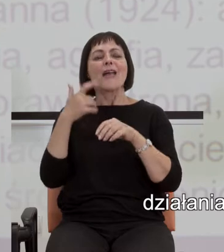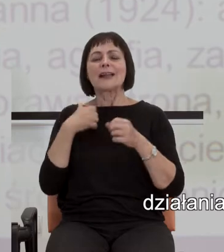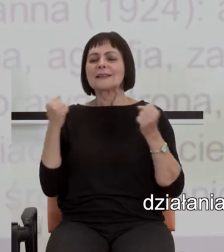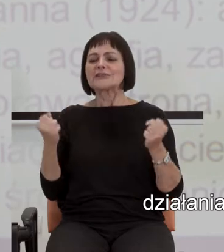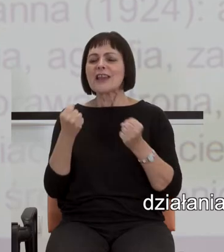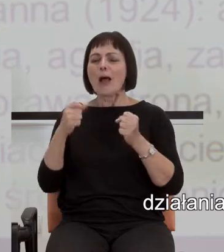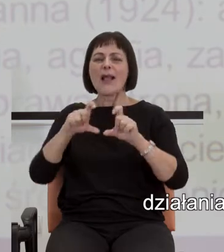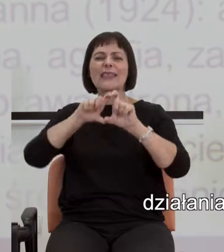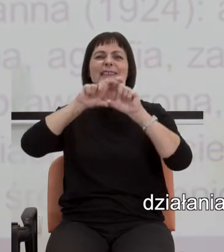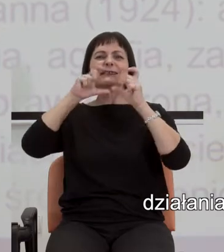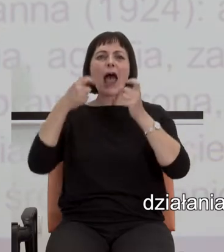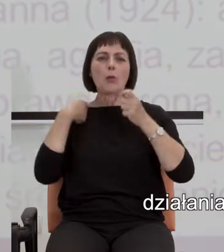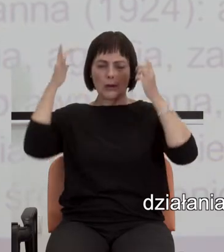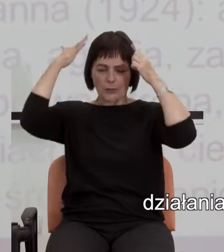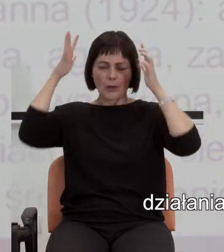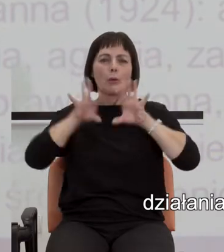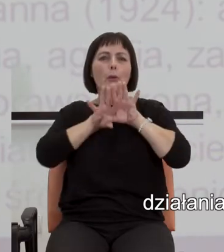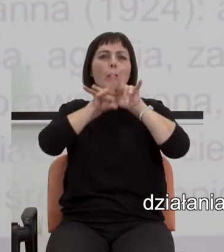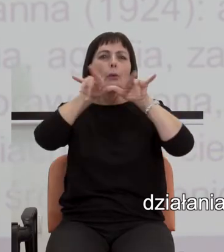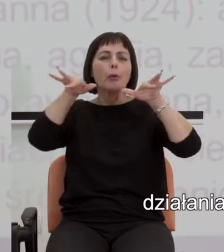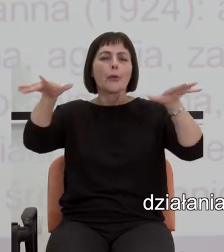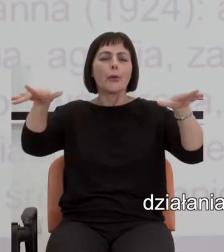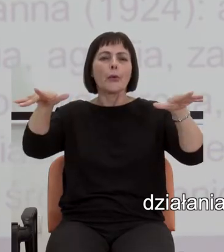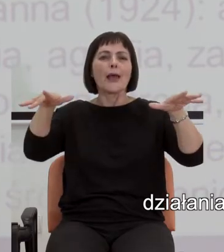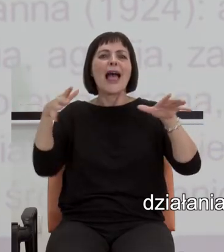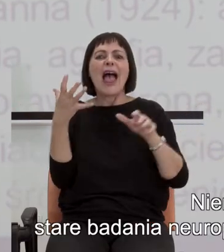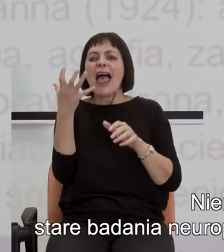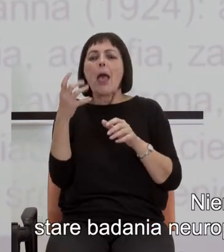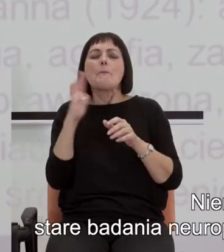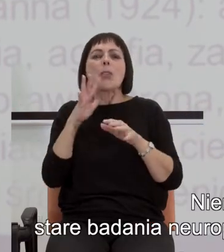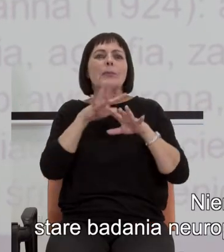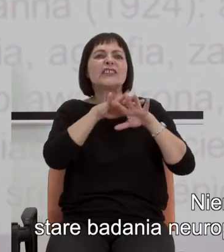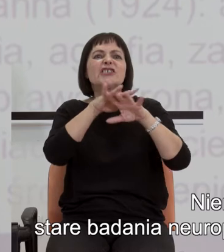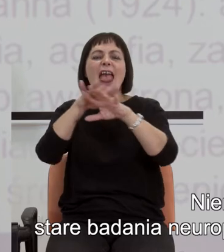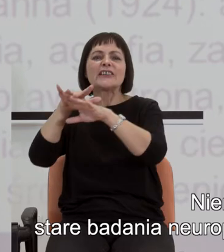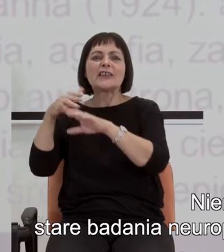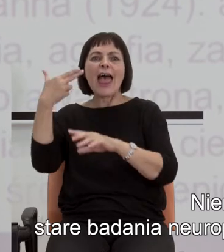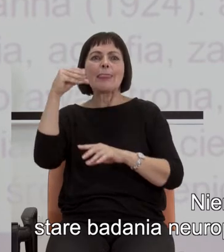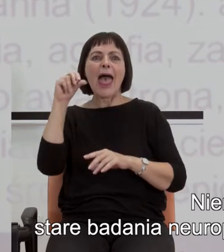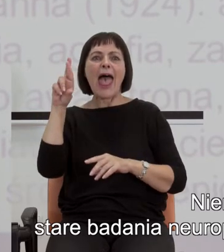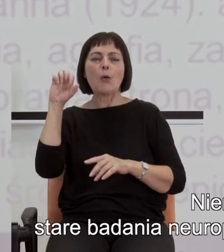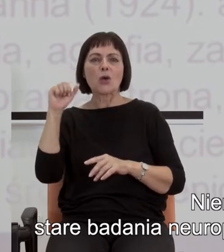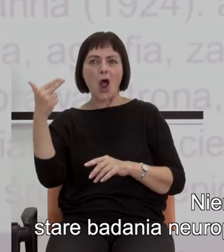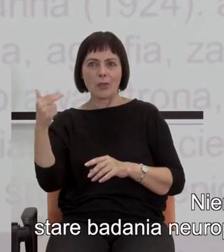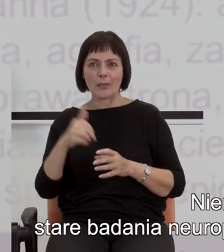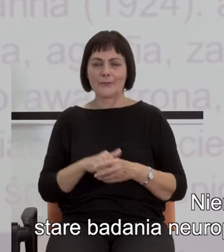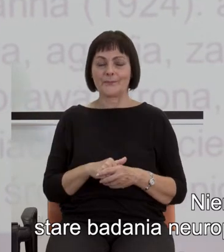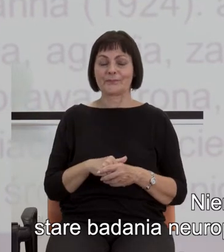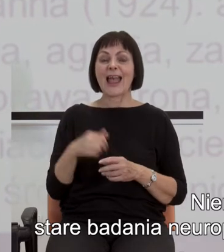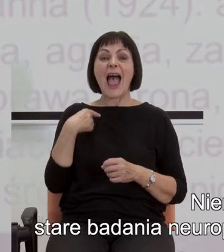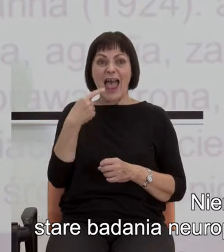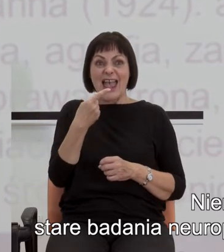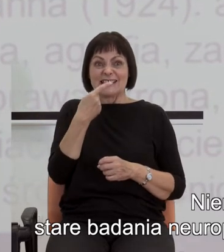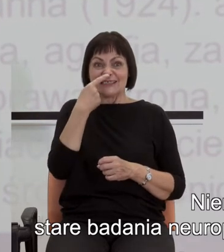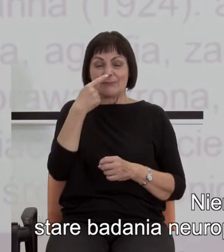całych rozproszonych sieci neuronalnych. Niemniej w przypadku zmysłu liczby już